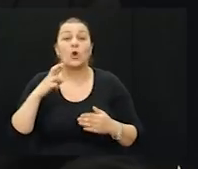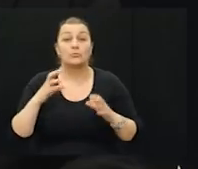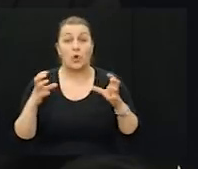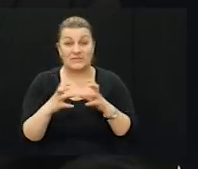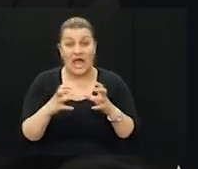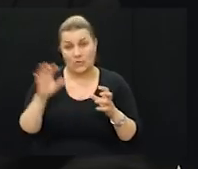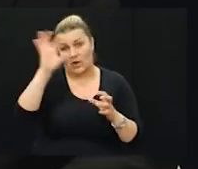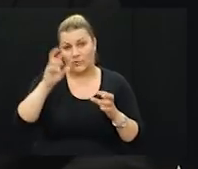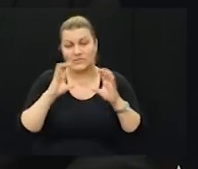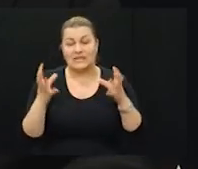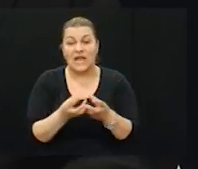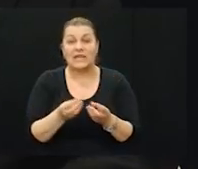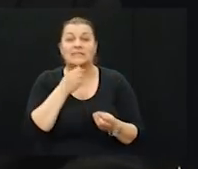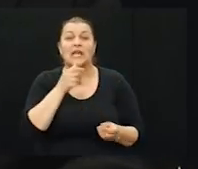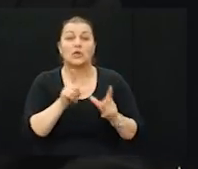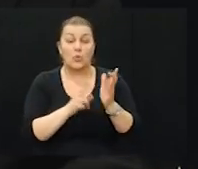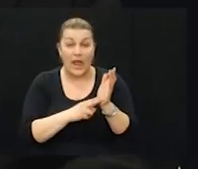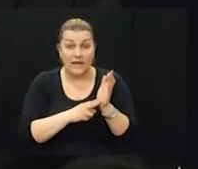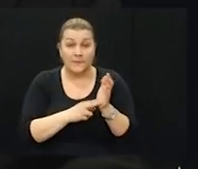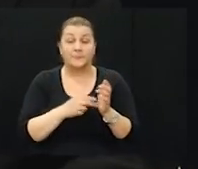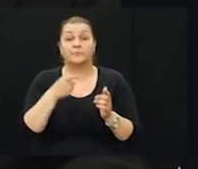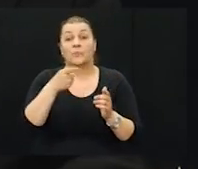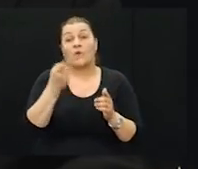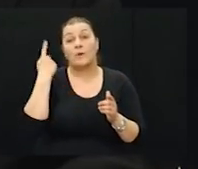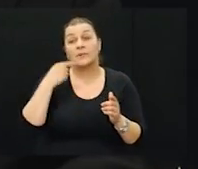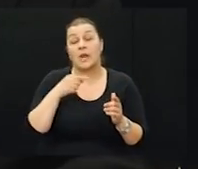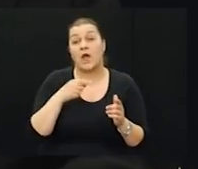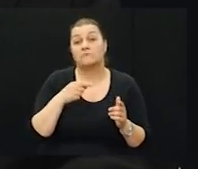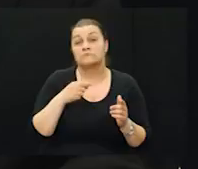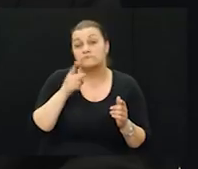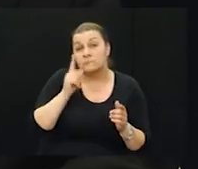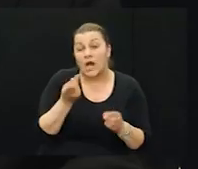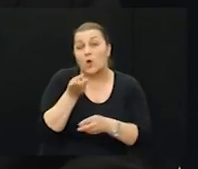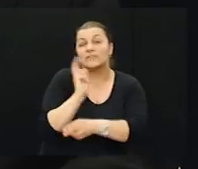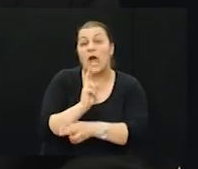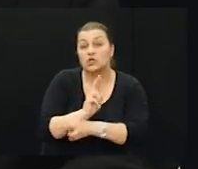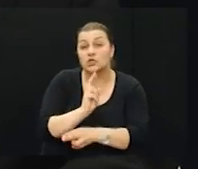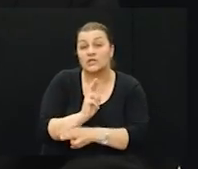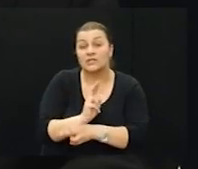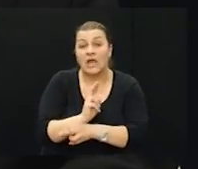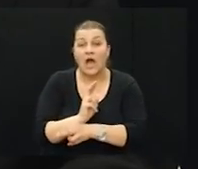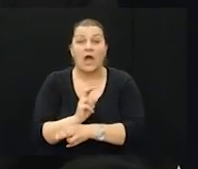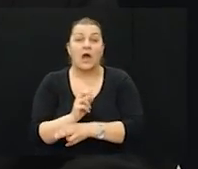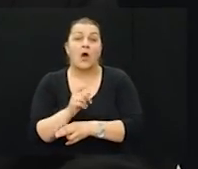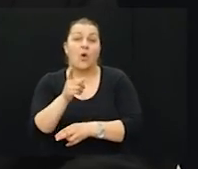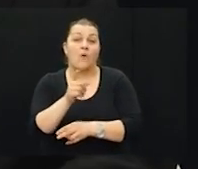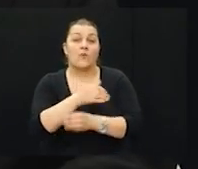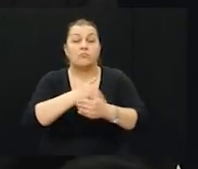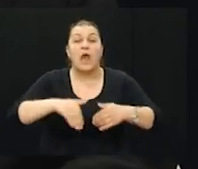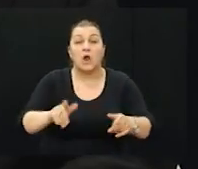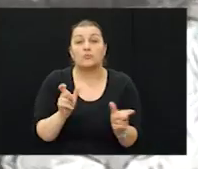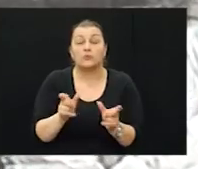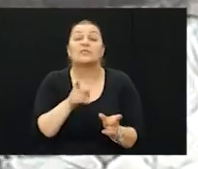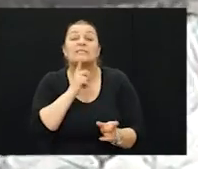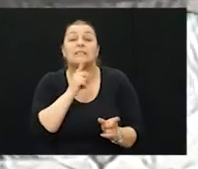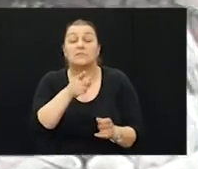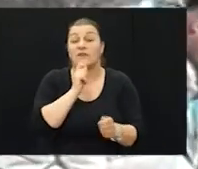-om. Temeljna briga bila je zaštititi u tom pregovaračkom smislu, zaštititi Branu Periča. Kako su tekli